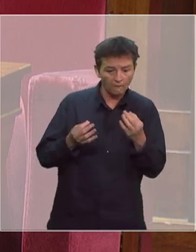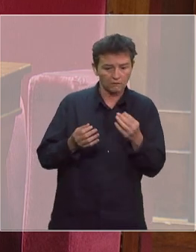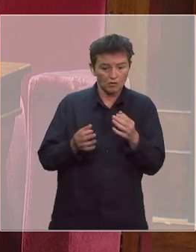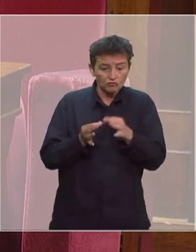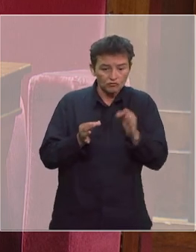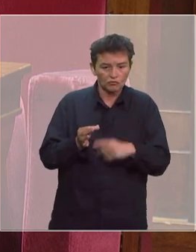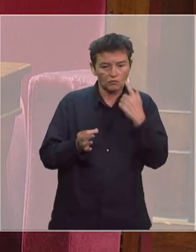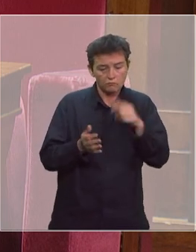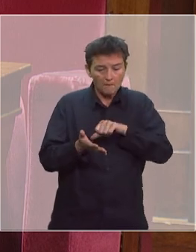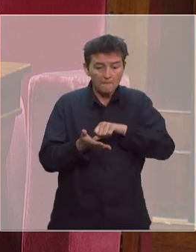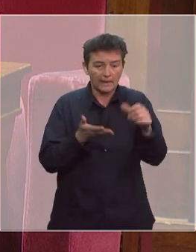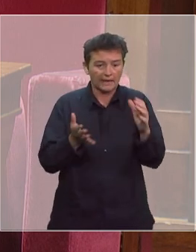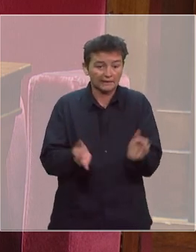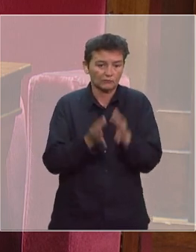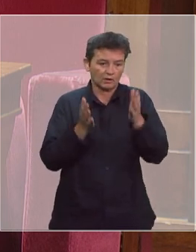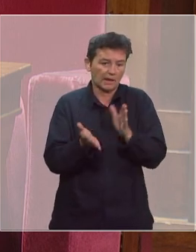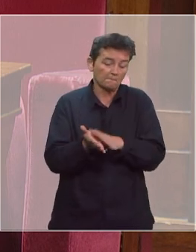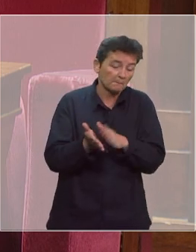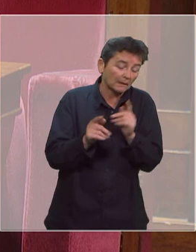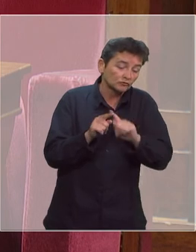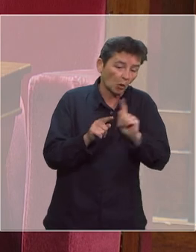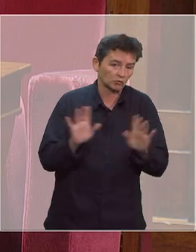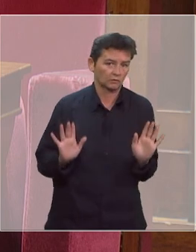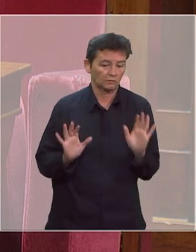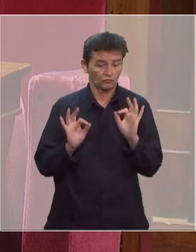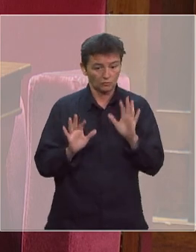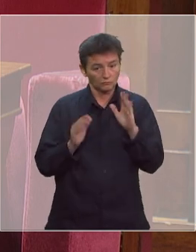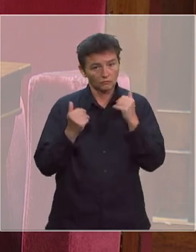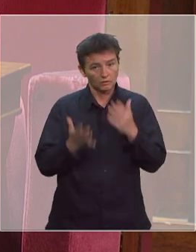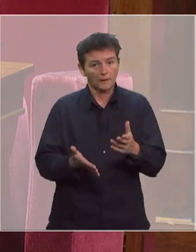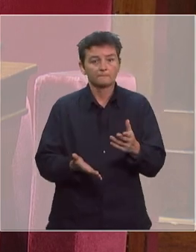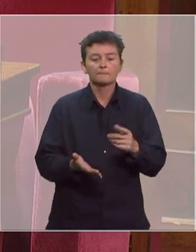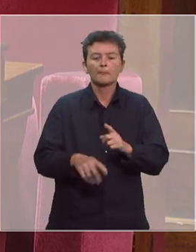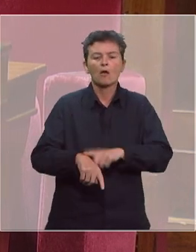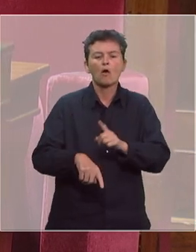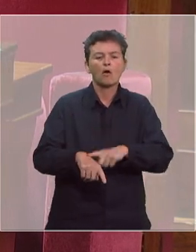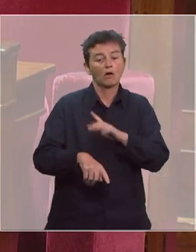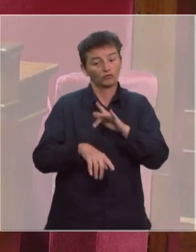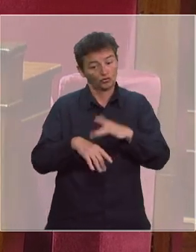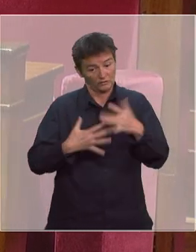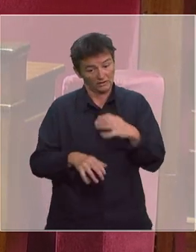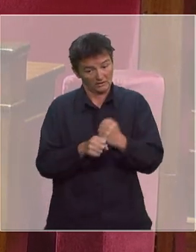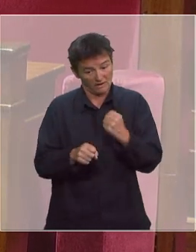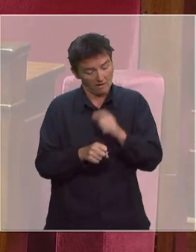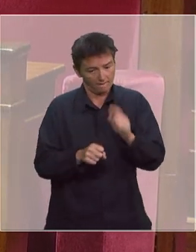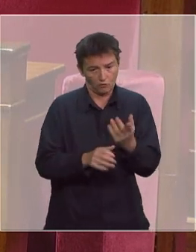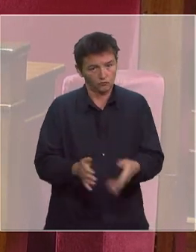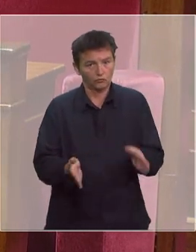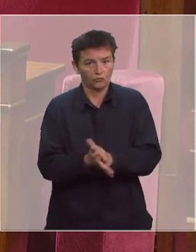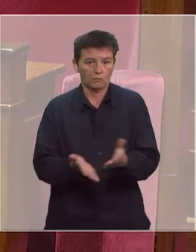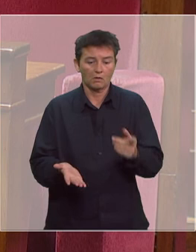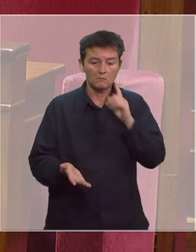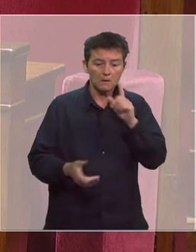les gratifier à titre exceptionnel. C'est pourquoi je vous propose de doubler le taux des heures effectuées en période de confinement. nos parents,